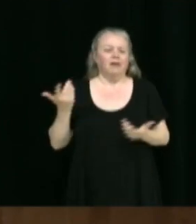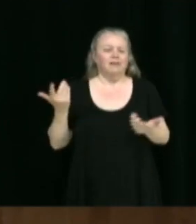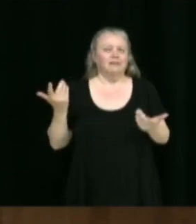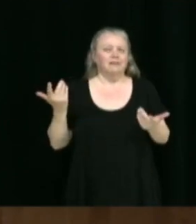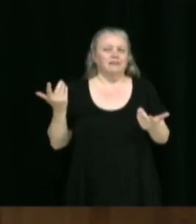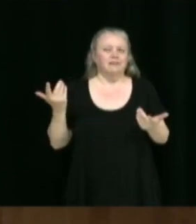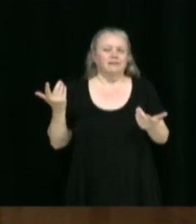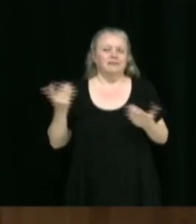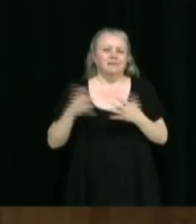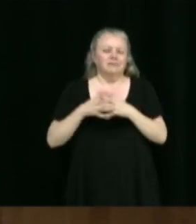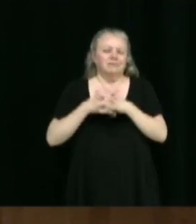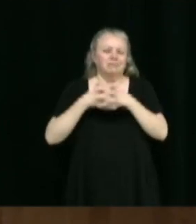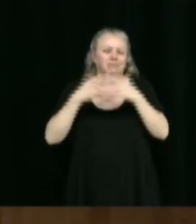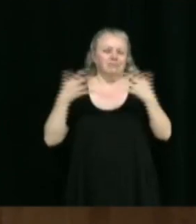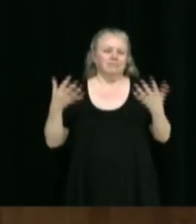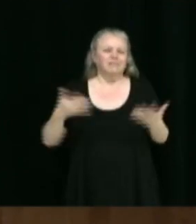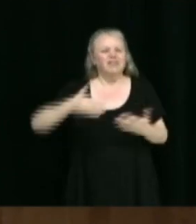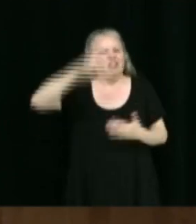on a un peu